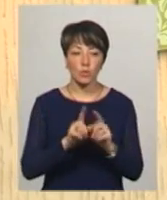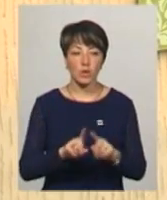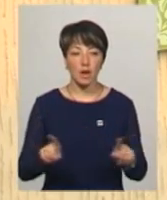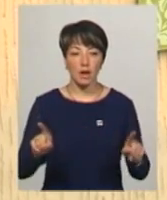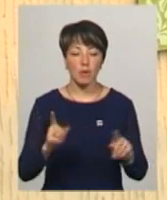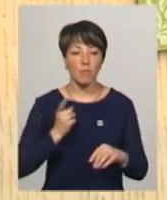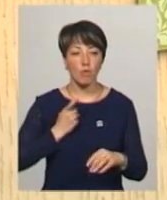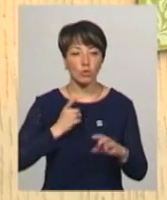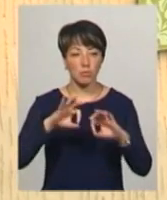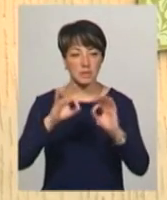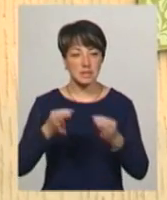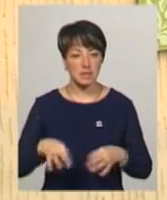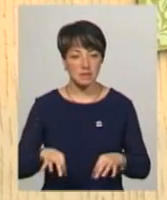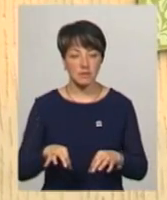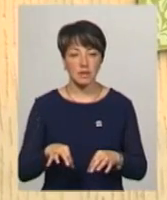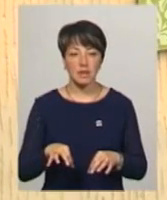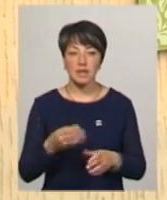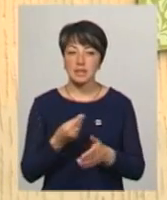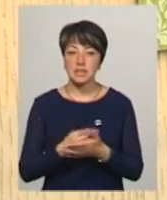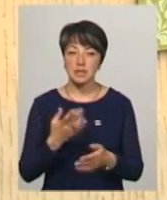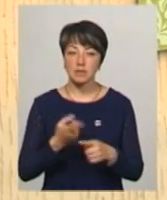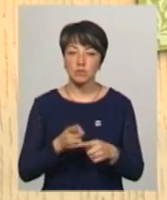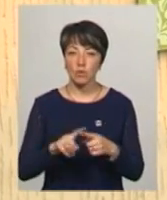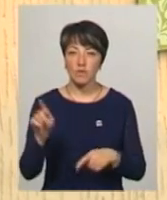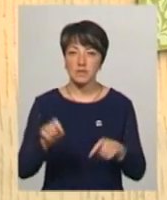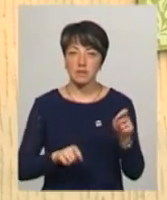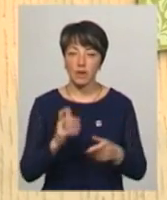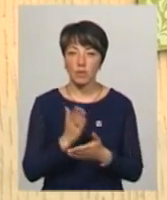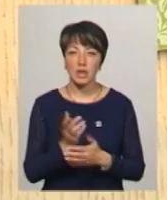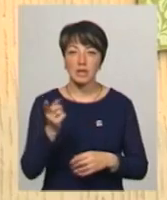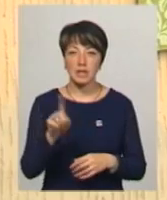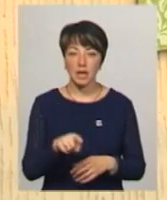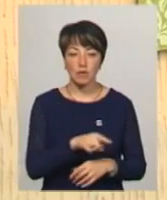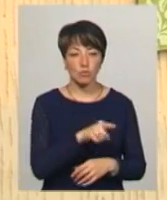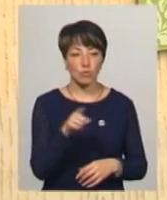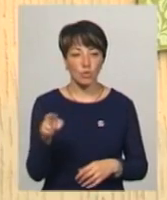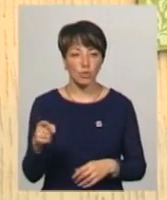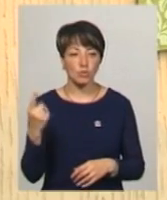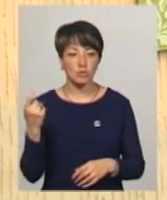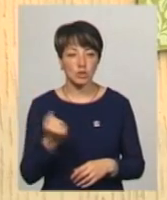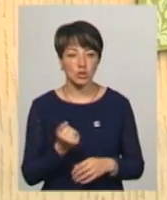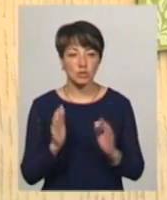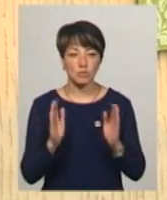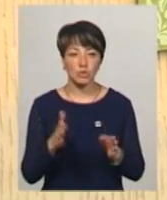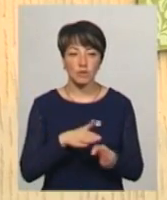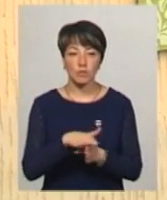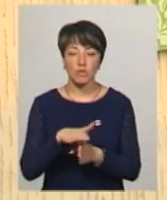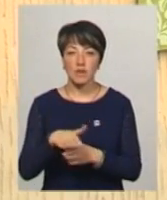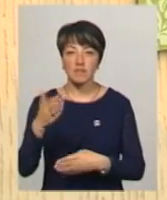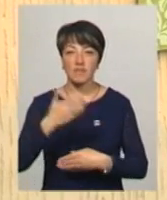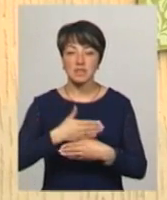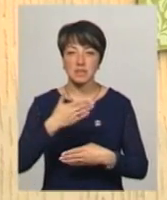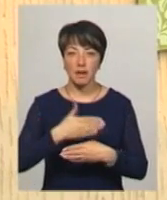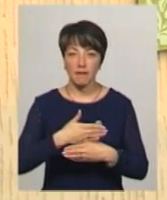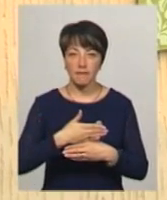мономистецтво. Цінним цього фестивалю є те, що протягом тижня будуть відбуватися вистави